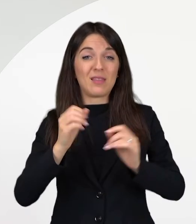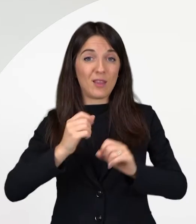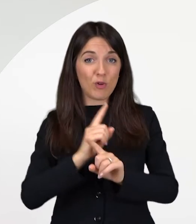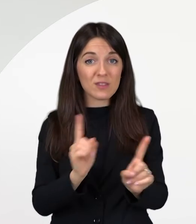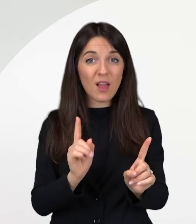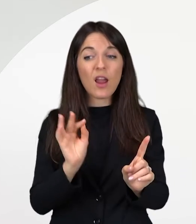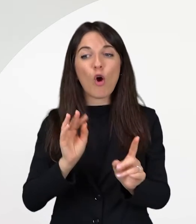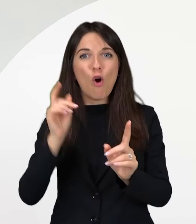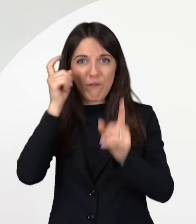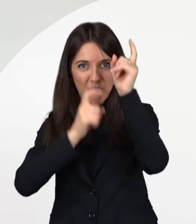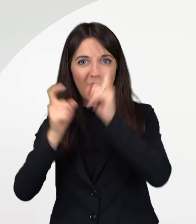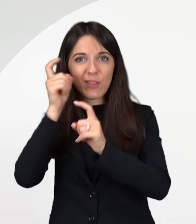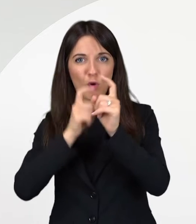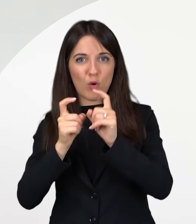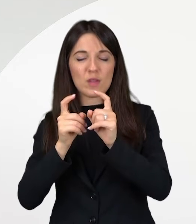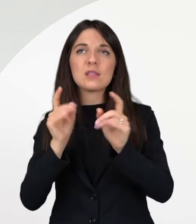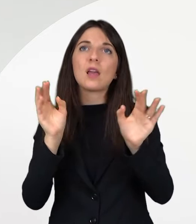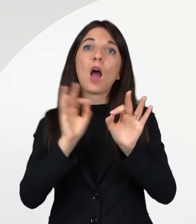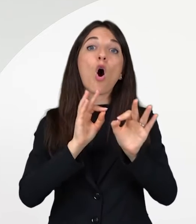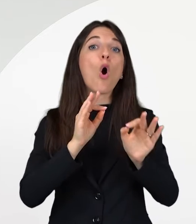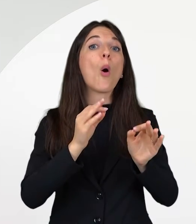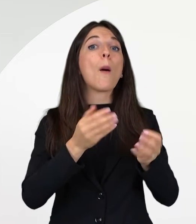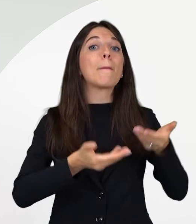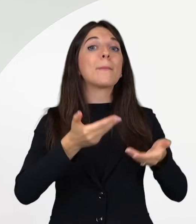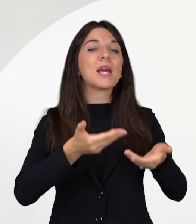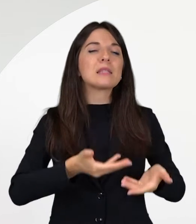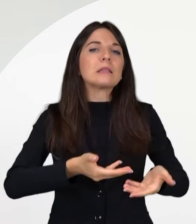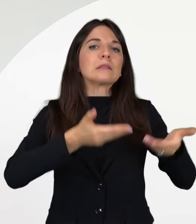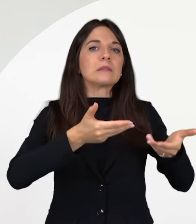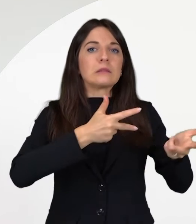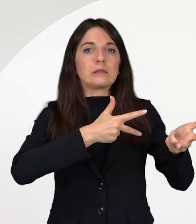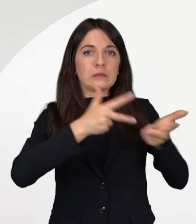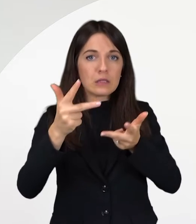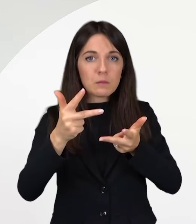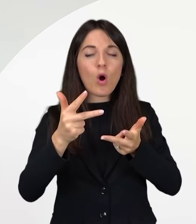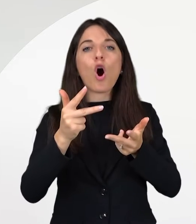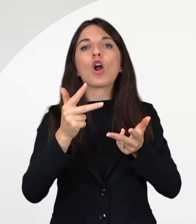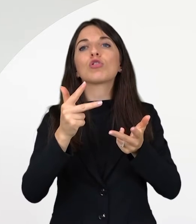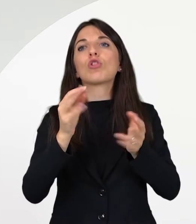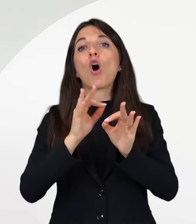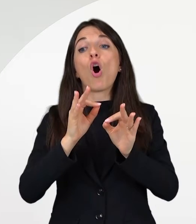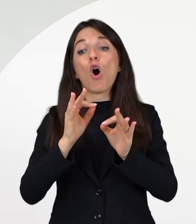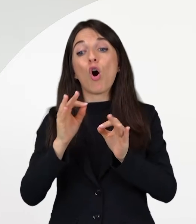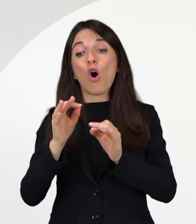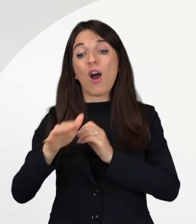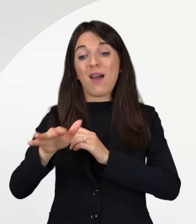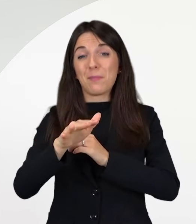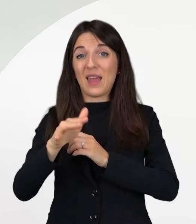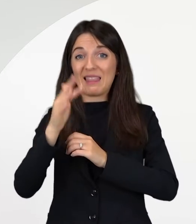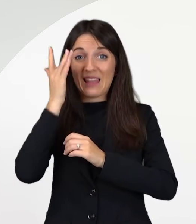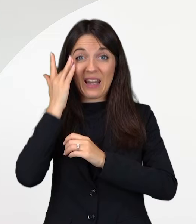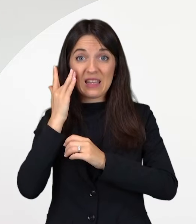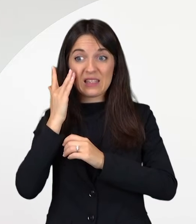pericolosi, insalubri, faticosi, quelle relative al sollevamento al trasporto di pesi